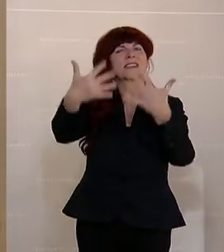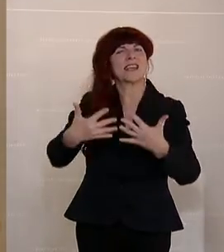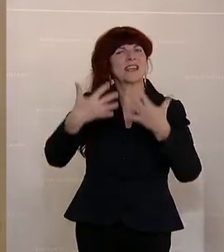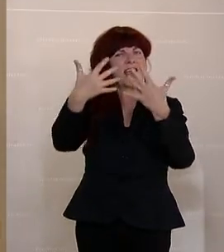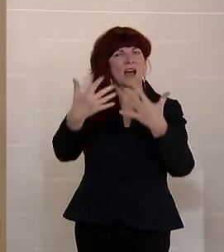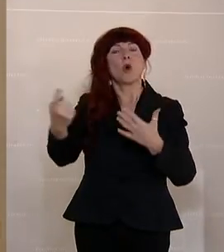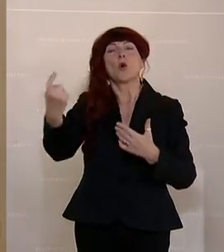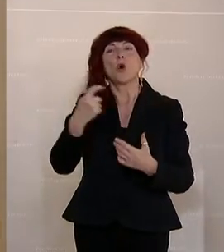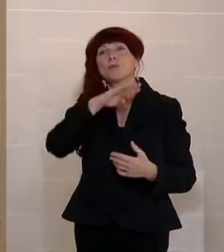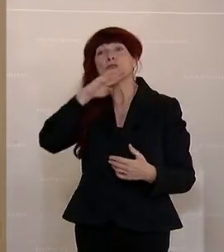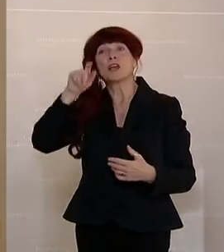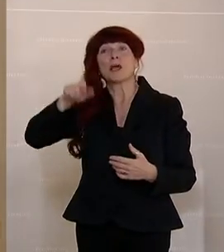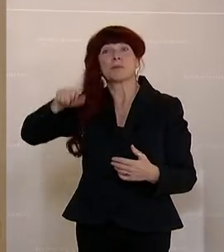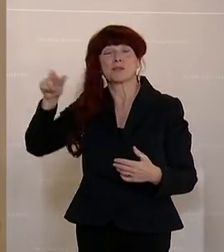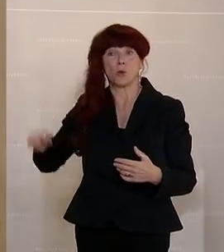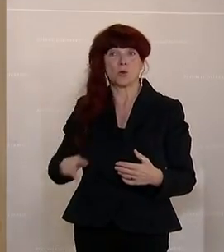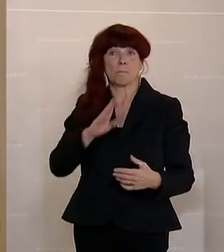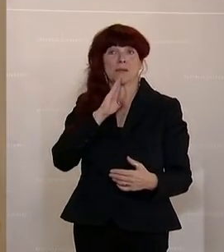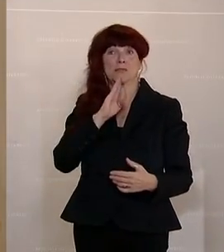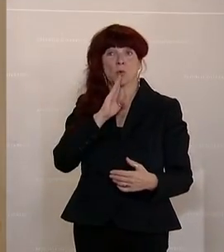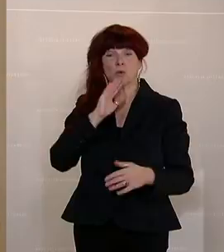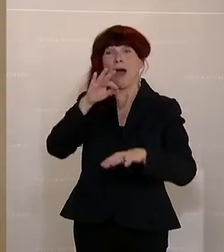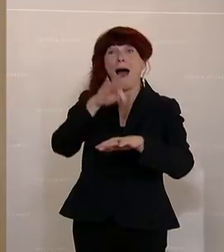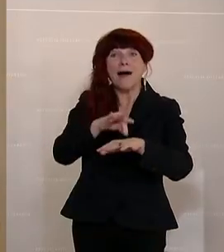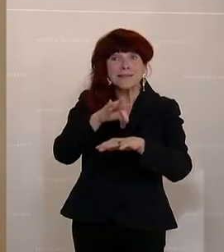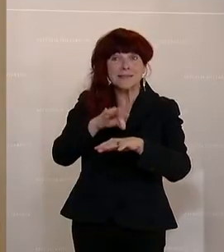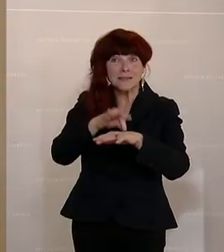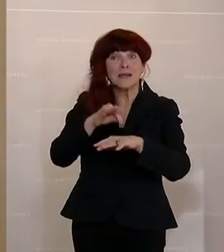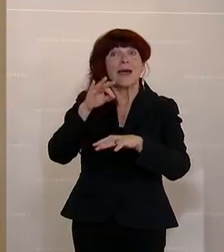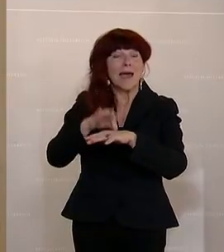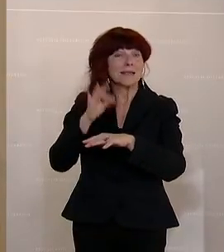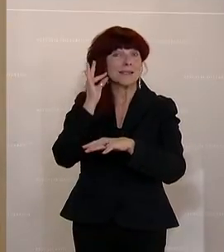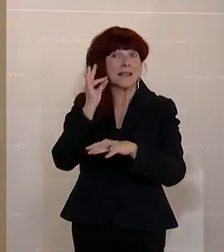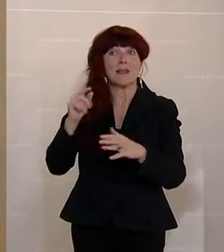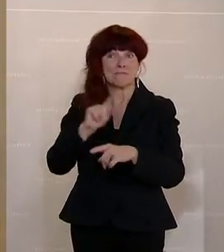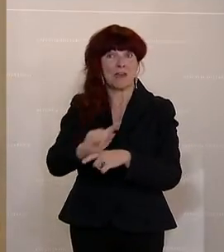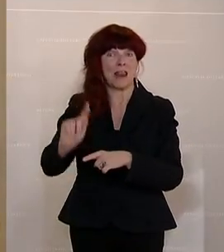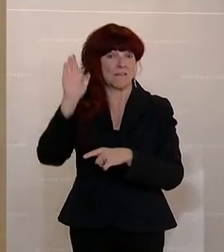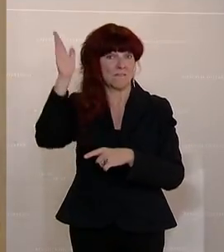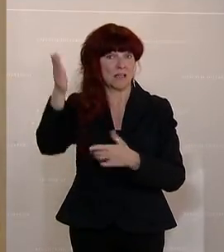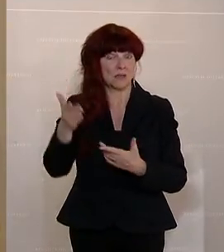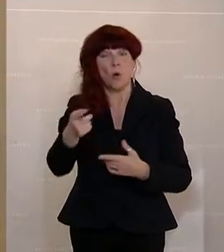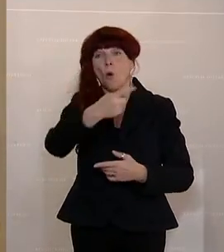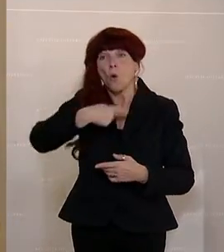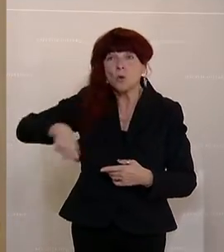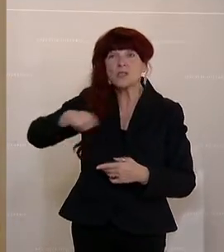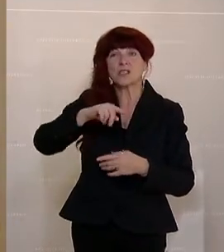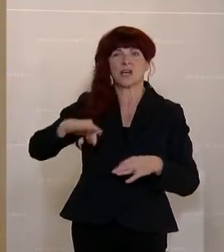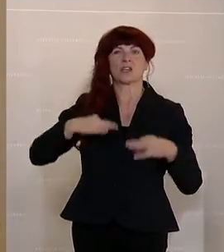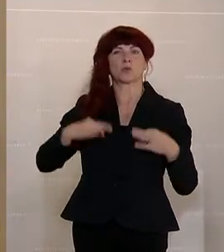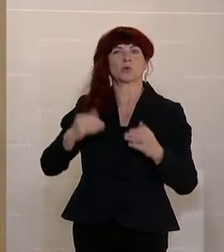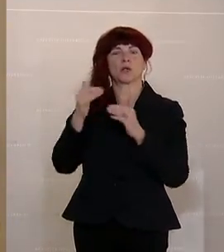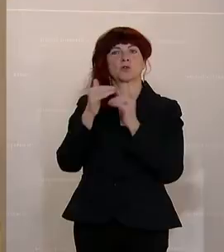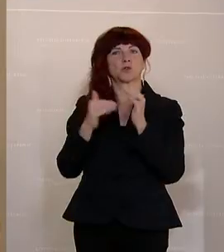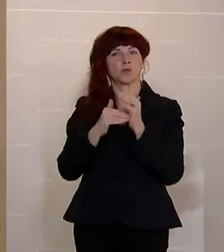Pensionierungen dringend neue Ärztinnen und Ärzte notwendig sein müssen, um unser Gesundheitssystem, das wir bisher